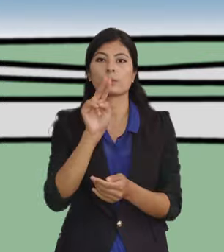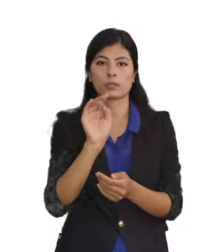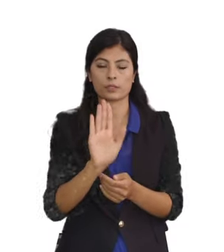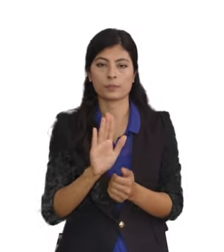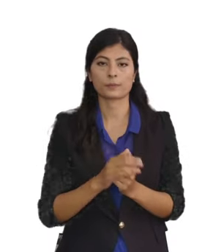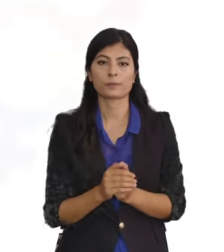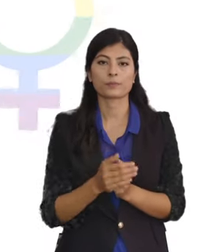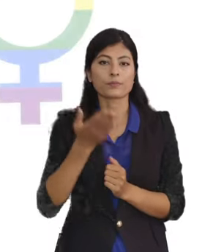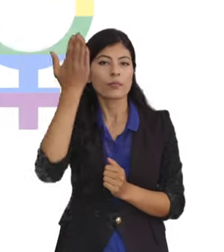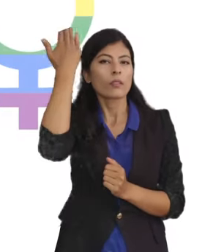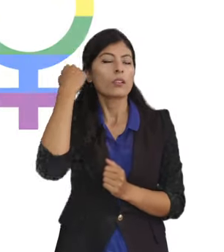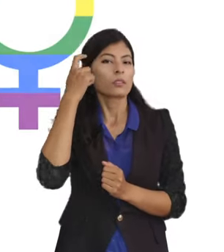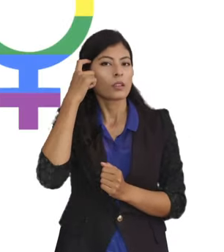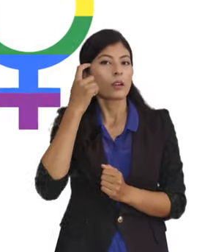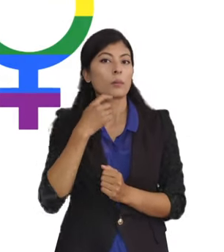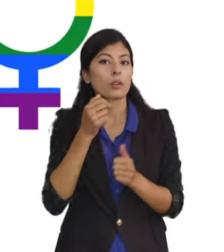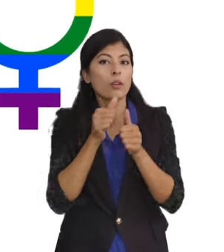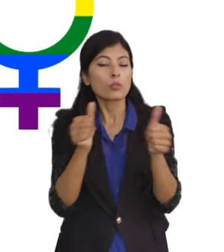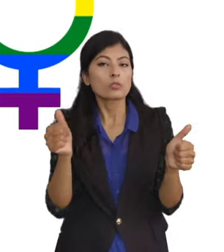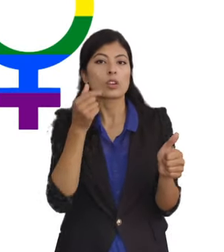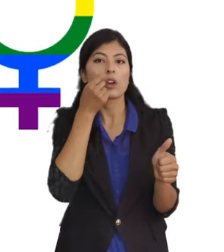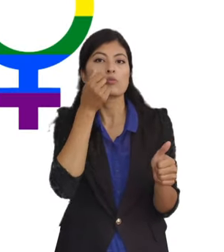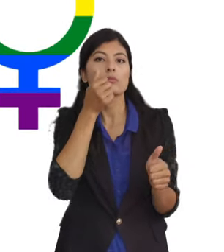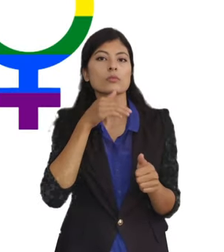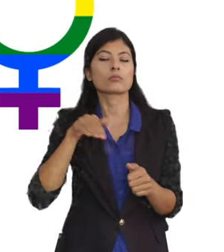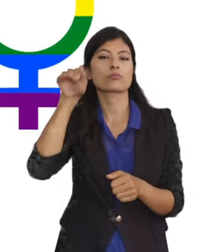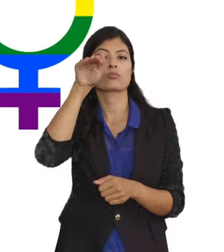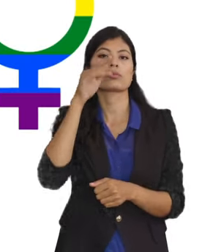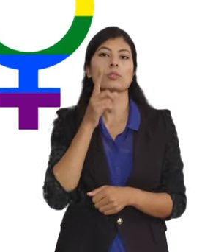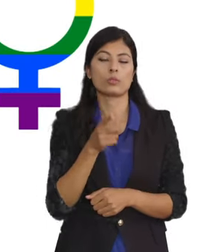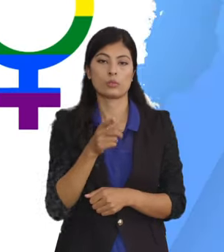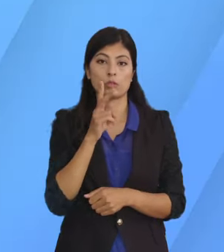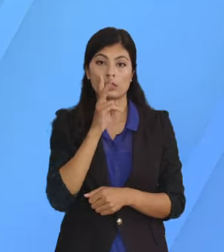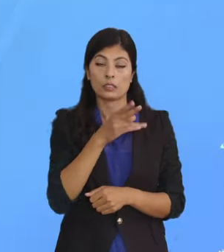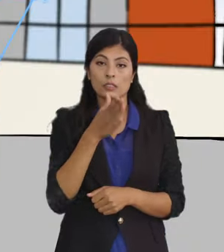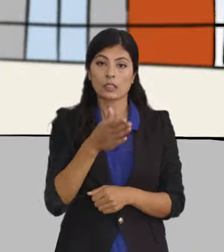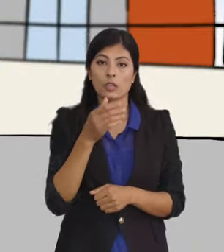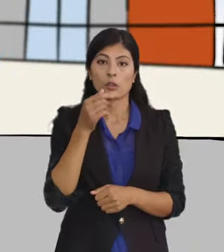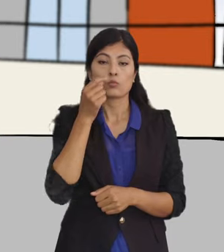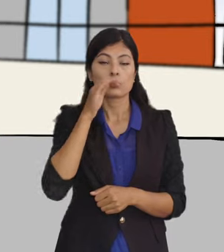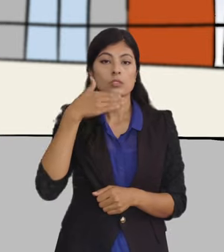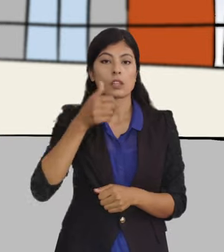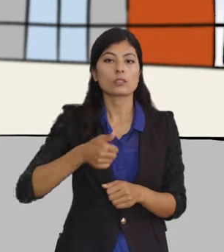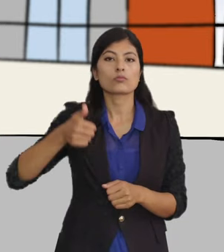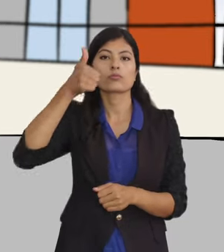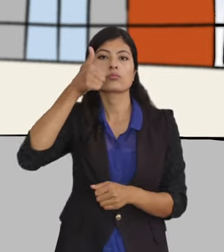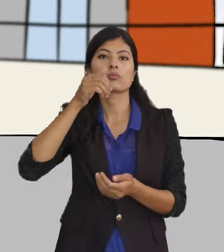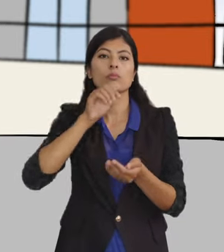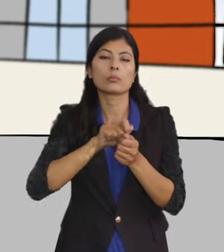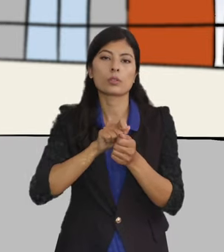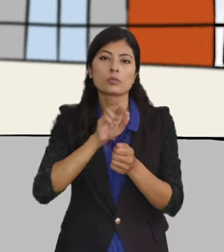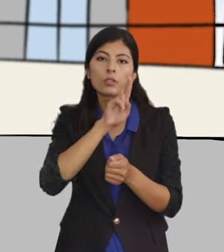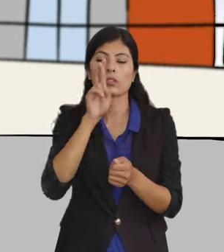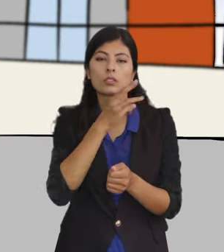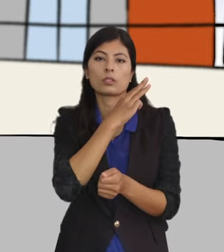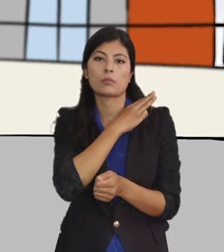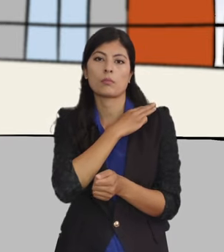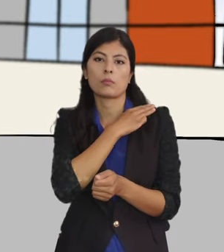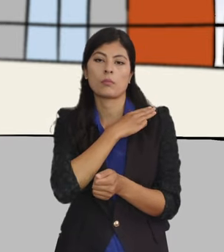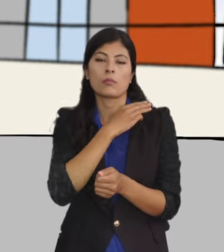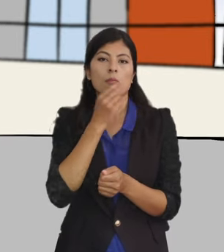पित्री सत्ता भन्नाले पुरुष को प्रदांता हो, जसले पुरुष लाई प्रमुक र मैलाले साइक मान्दा छा